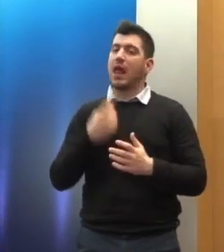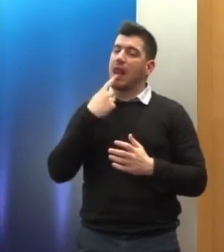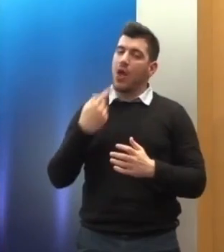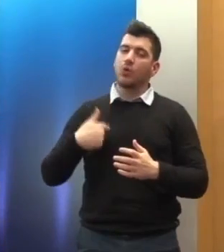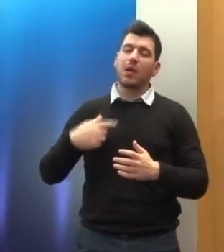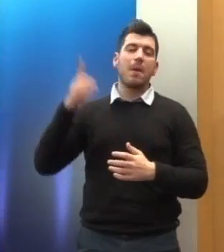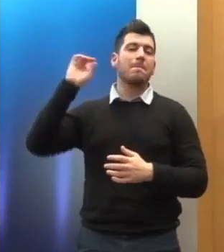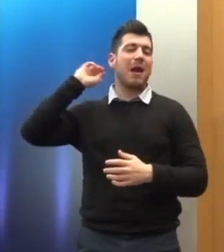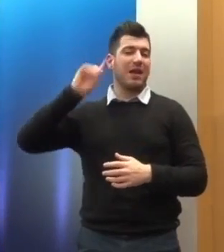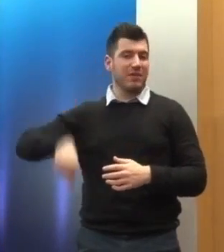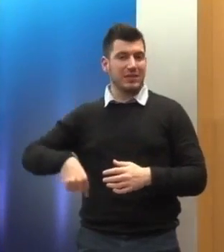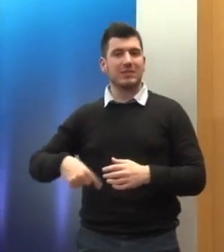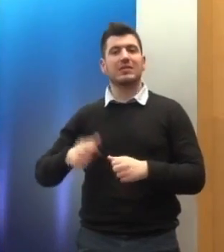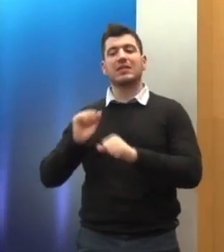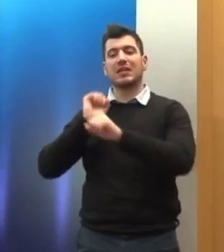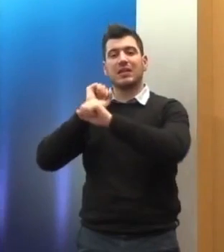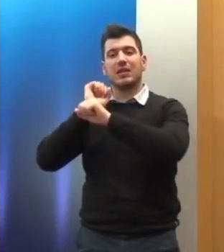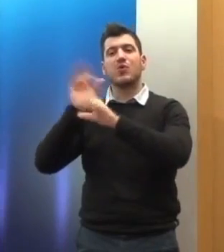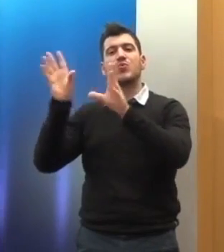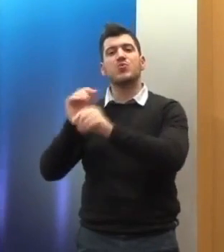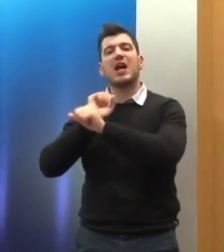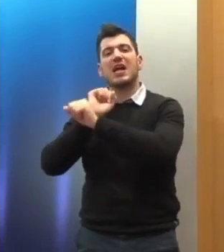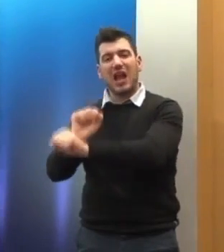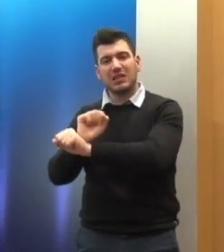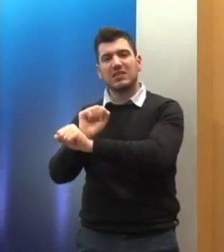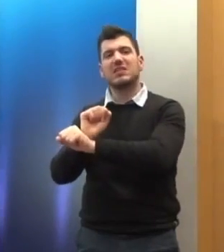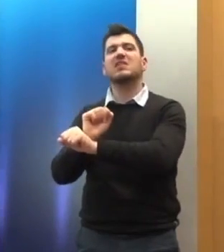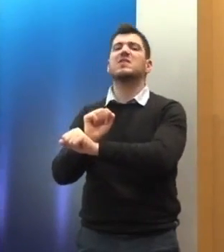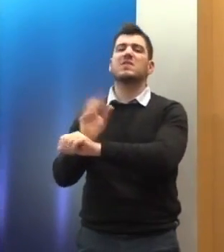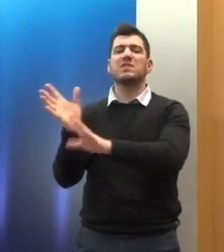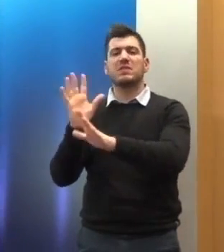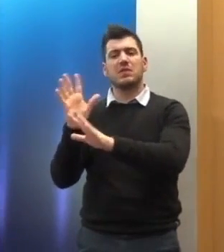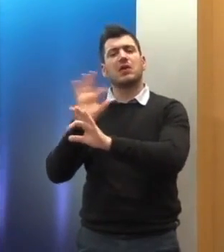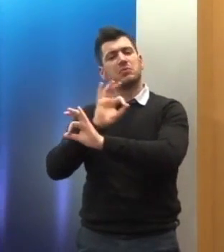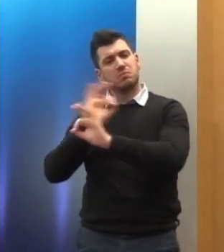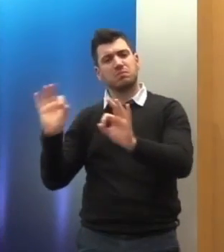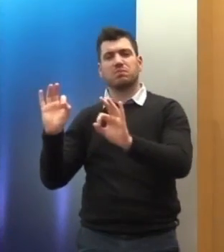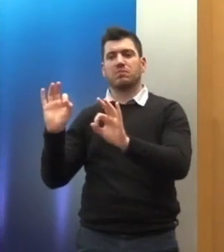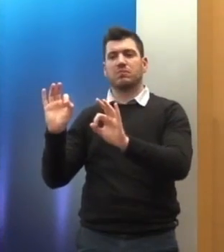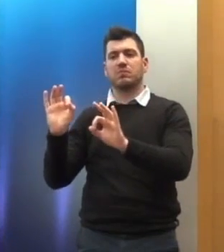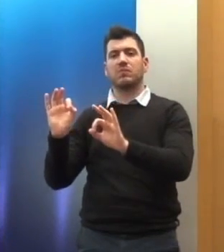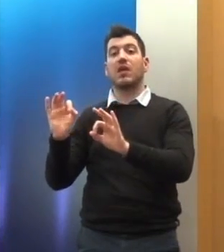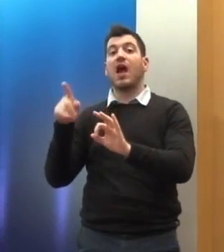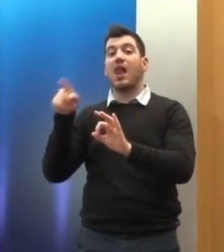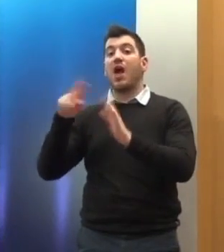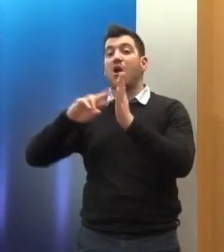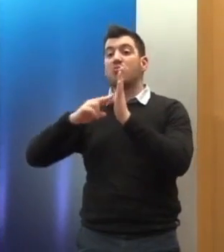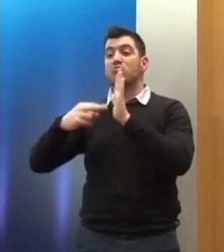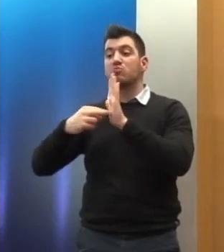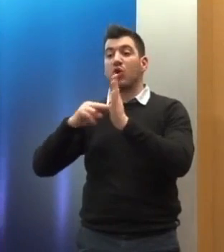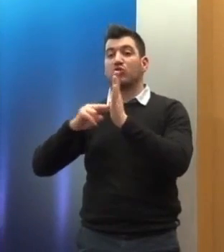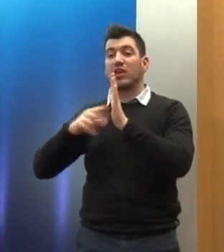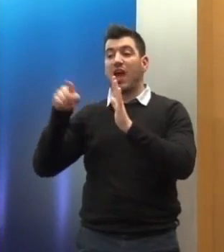συνθήκες κράτησης σε συγκεκριμένη δομή φιλοξενίας στη Λαμπεντούζα και στα δύο πολεμικά πλοία προσοχή ως προς συγκεκριμένους